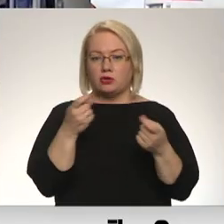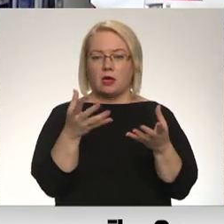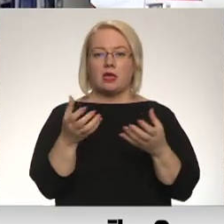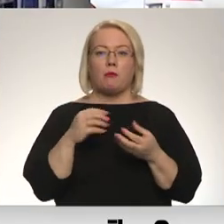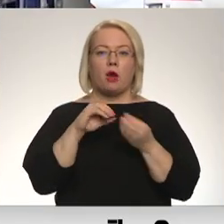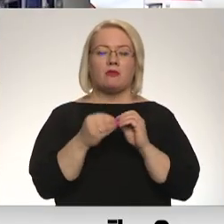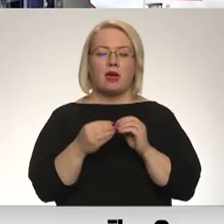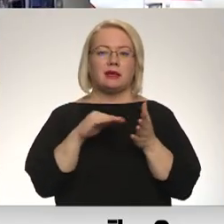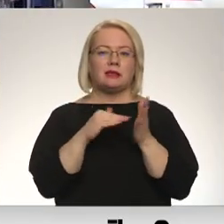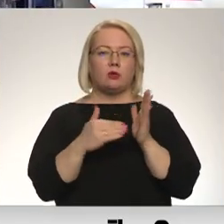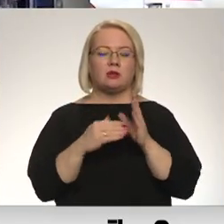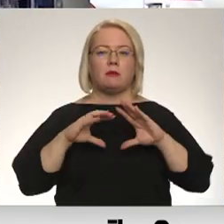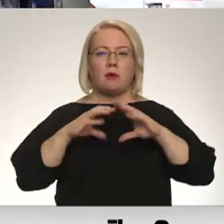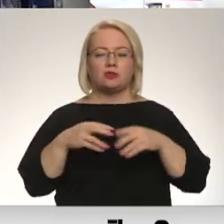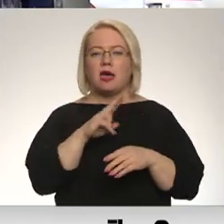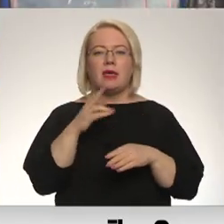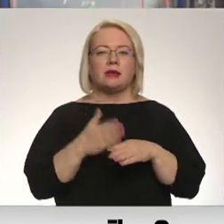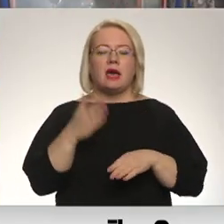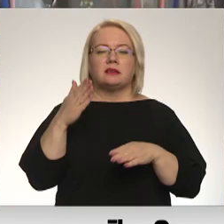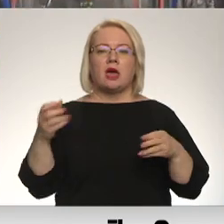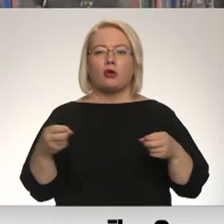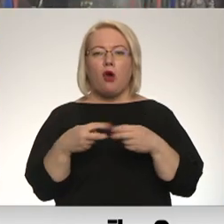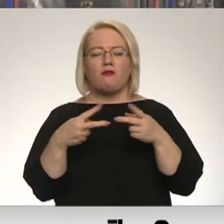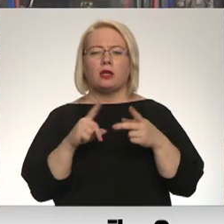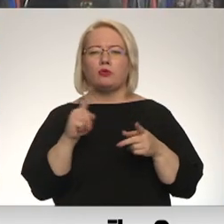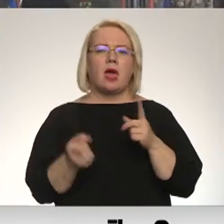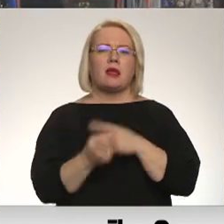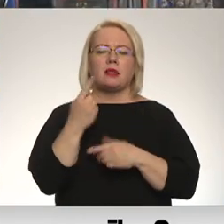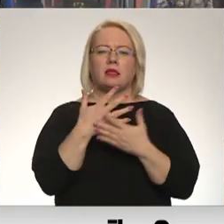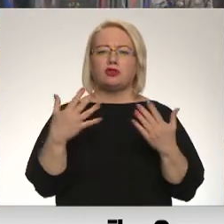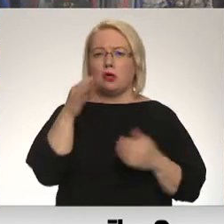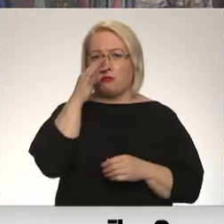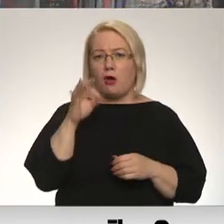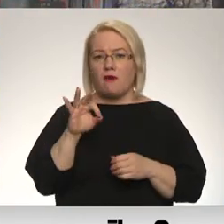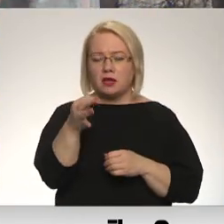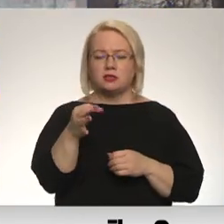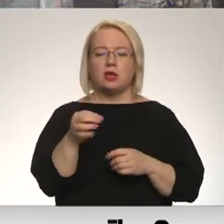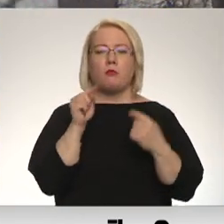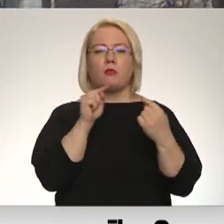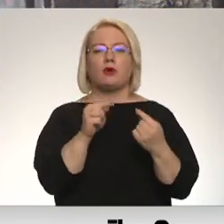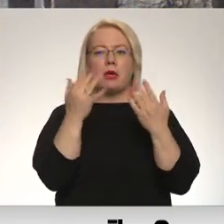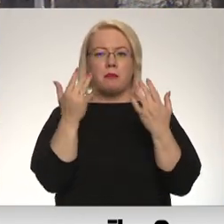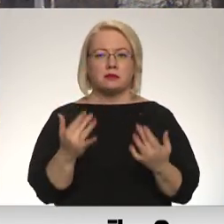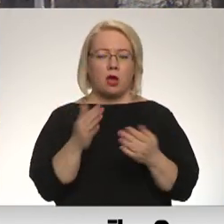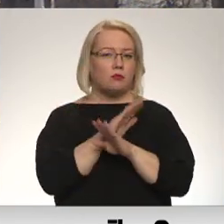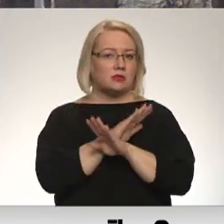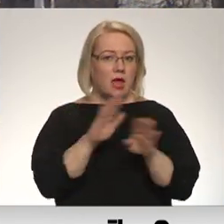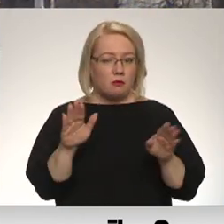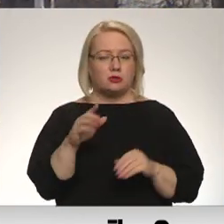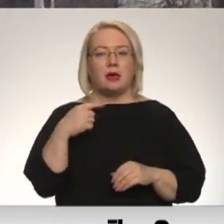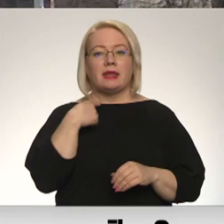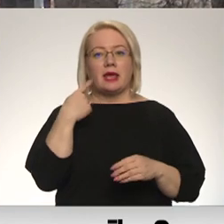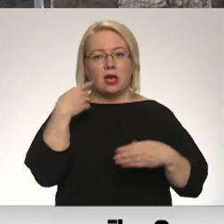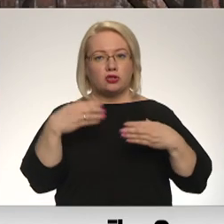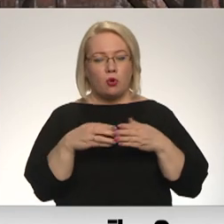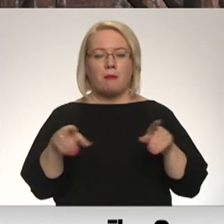situāciju pasaulē, lai nesasinātu konfliktu un neradītu propagācijas, protista pasākumu šogad nerīkos. Taču Rīgas doma